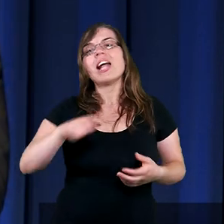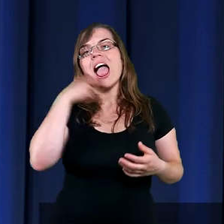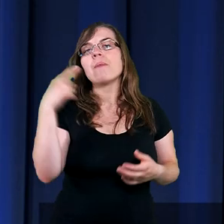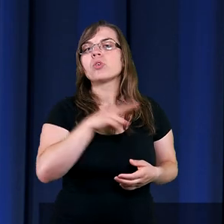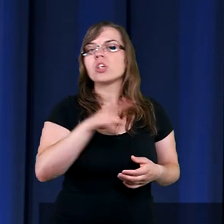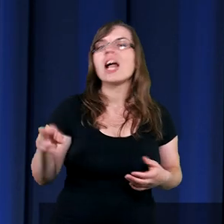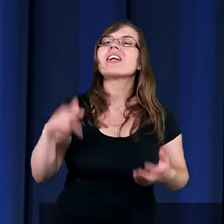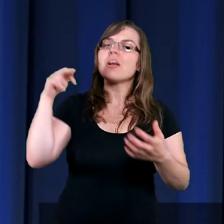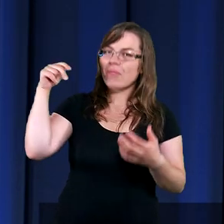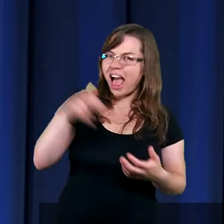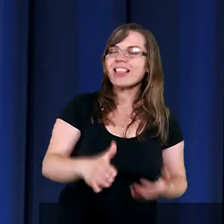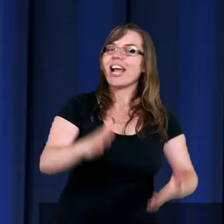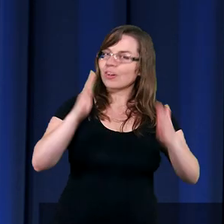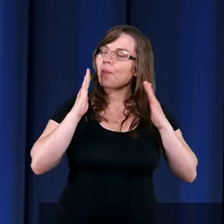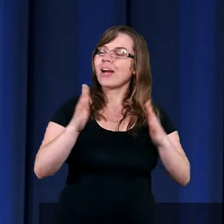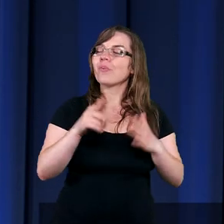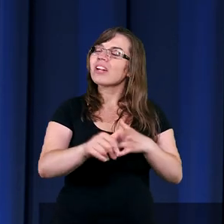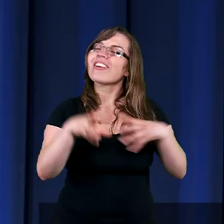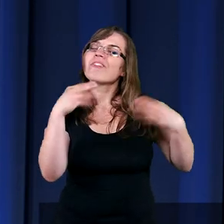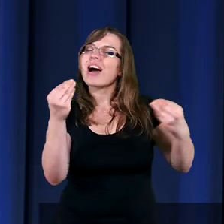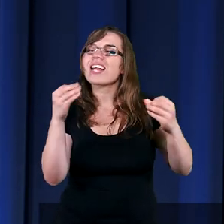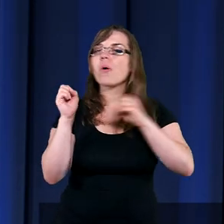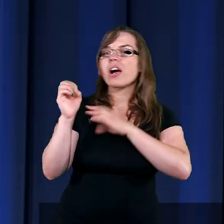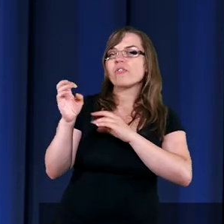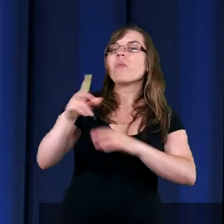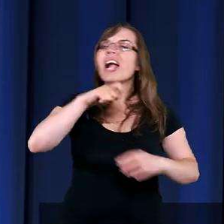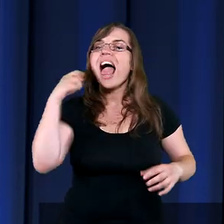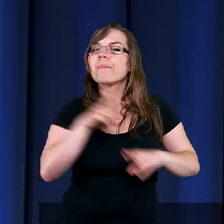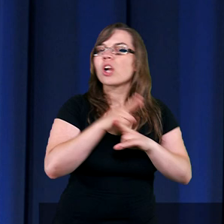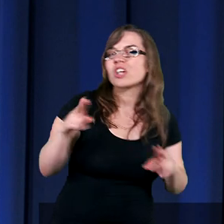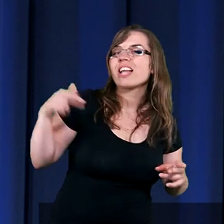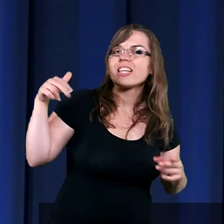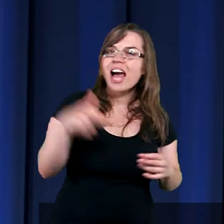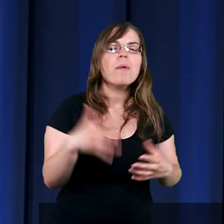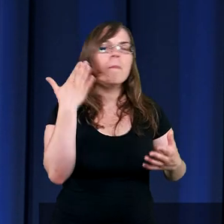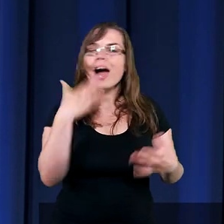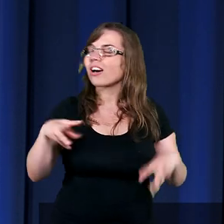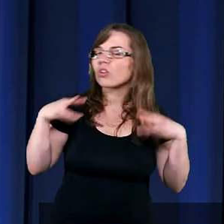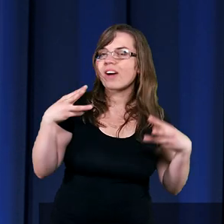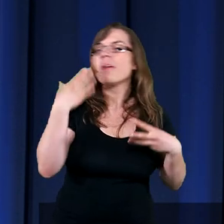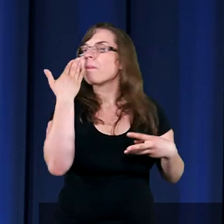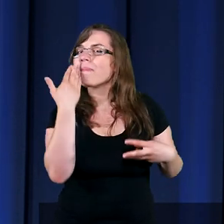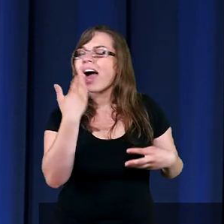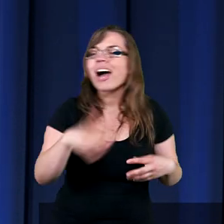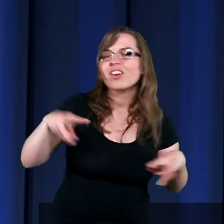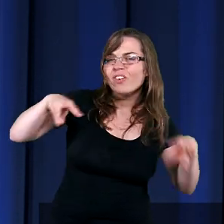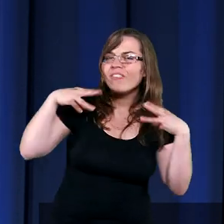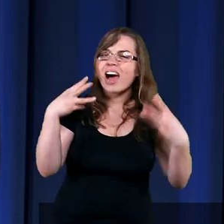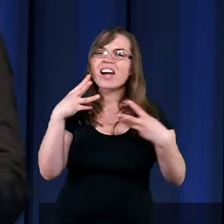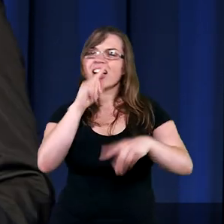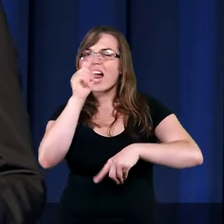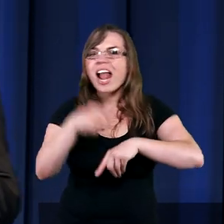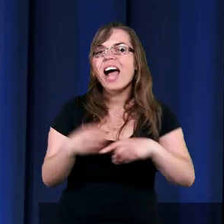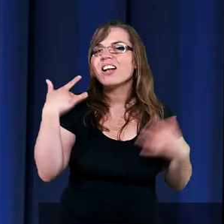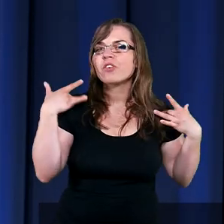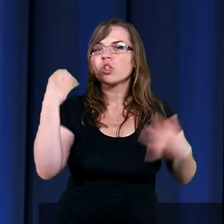rzeczy nadejdą. Lepsze rzeczy nadejdą. Bardzo ważne. Bardzo ważna lekcja życia